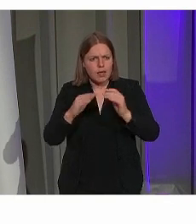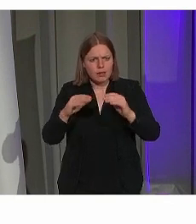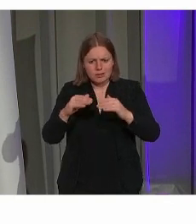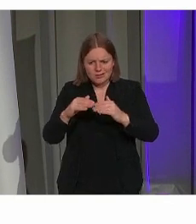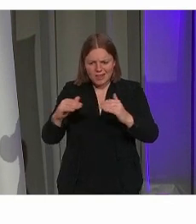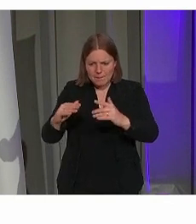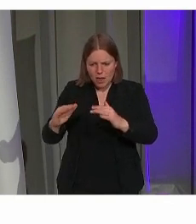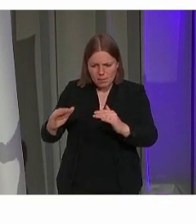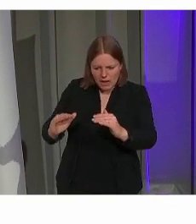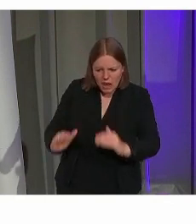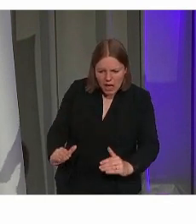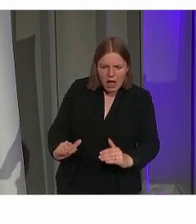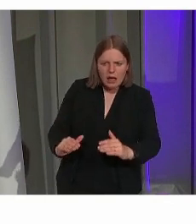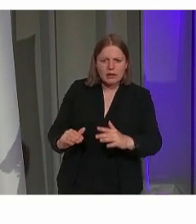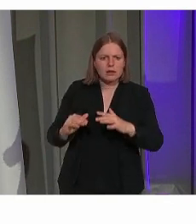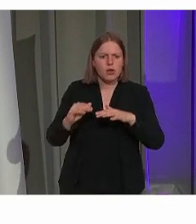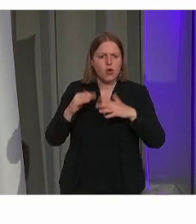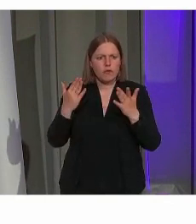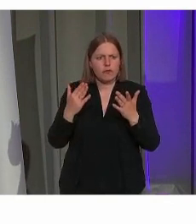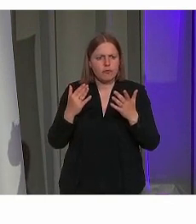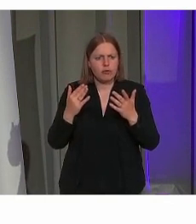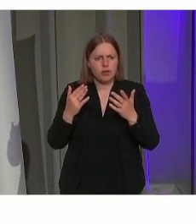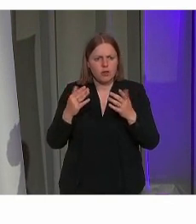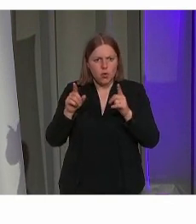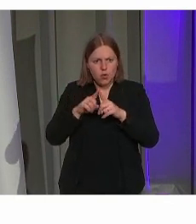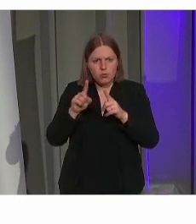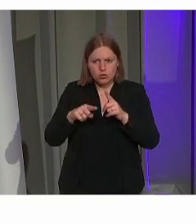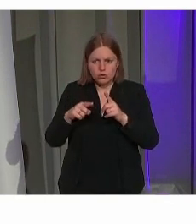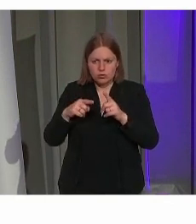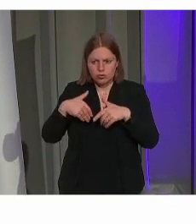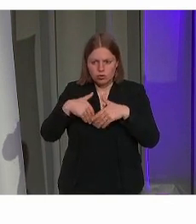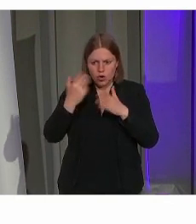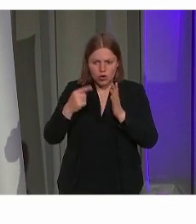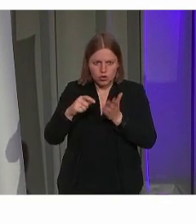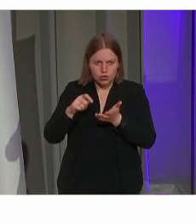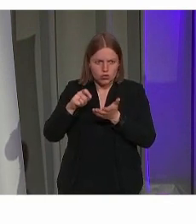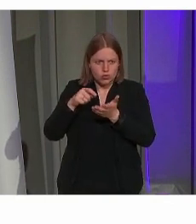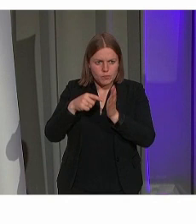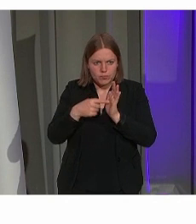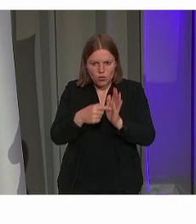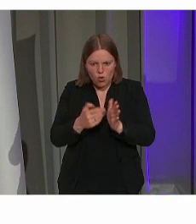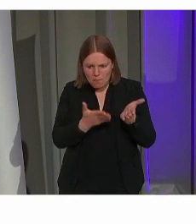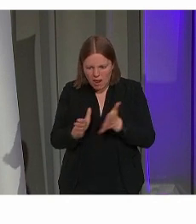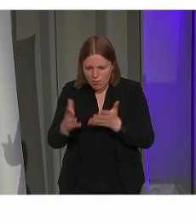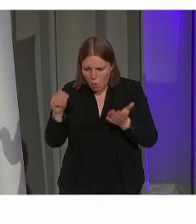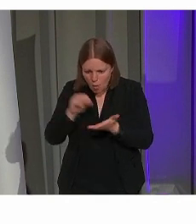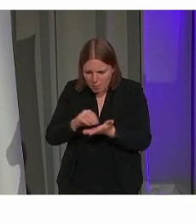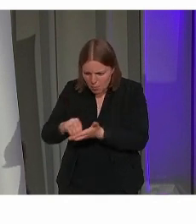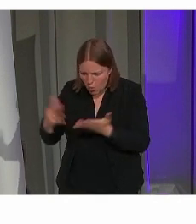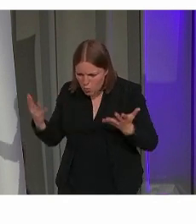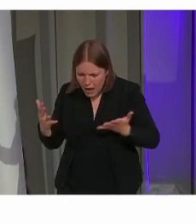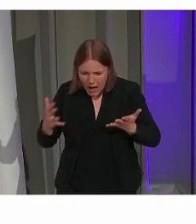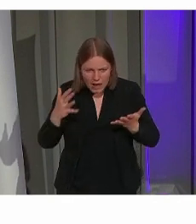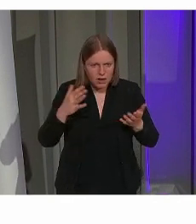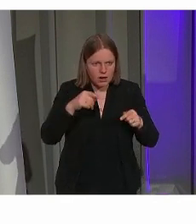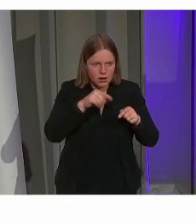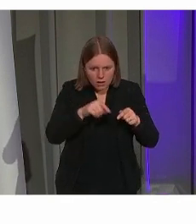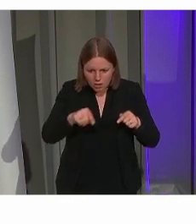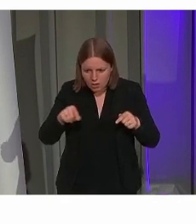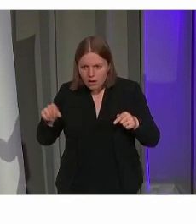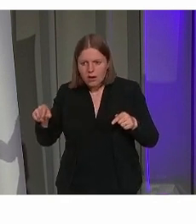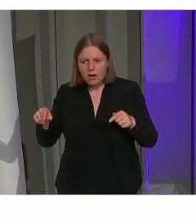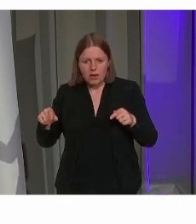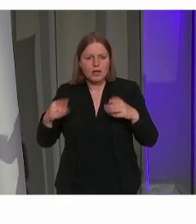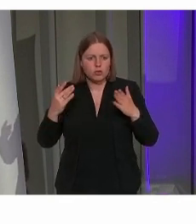belangrijke items rond toegankelijkheid ook aan te duiden op de ontwerpplannen. Dat geeft een stukje garantie dat het ook op een goede